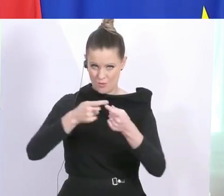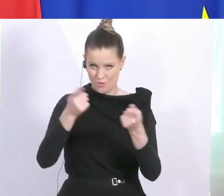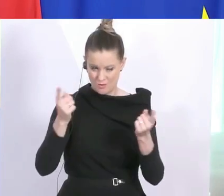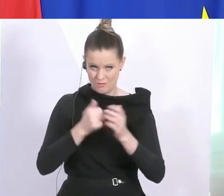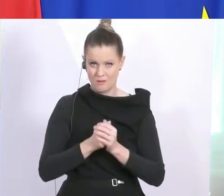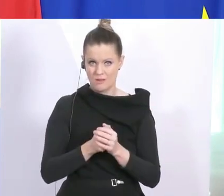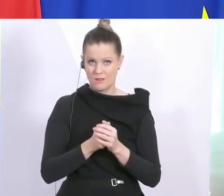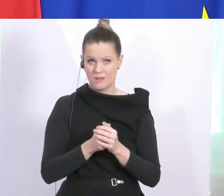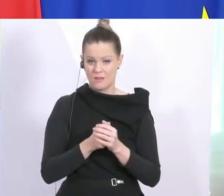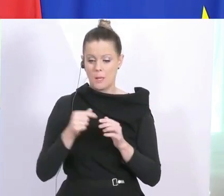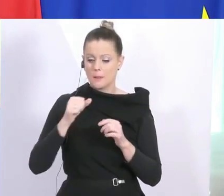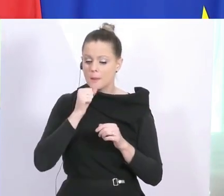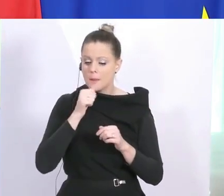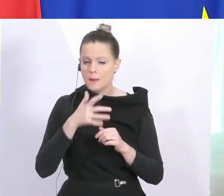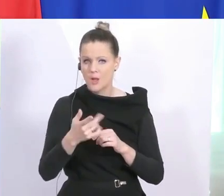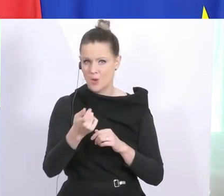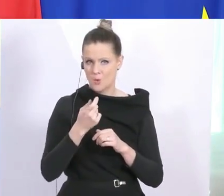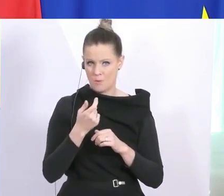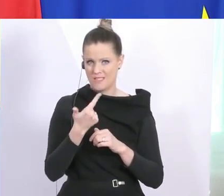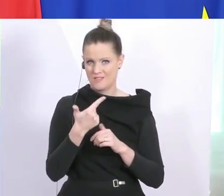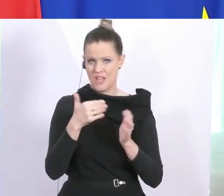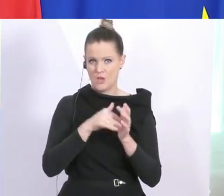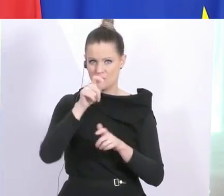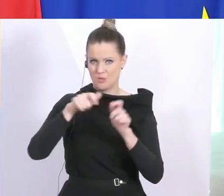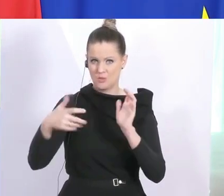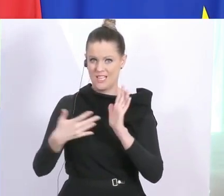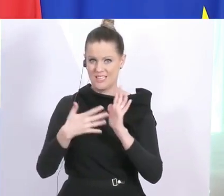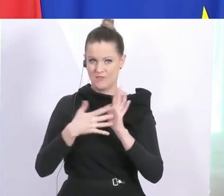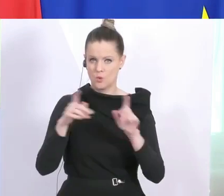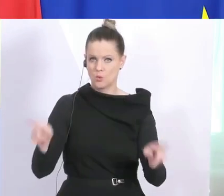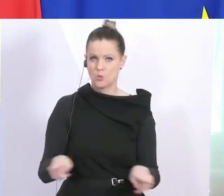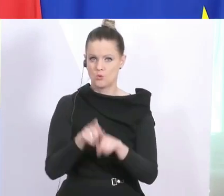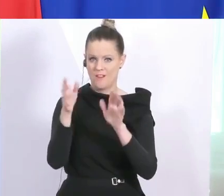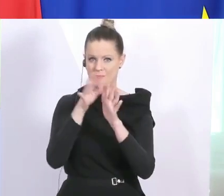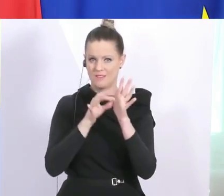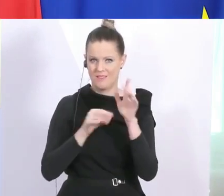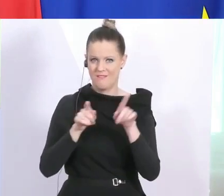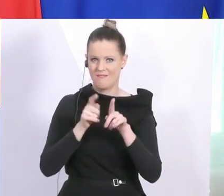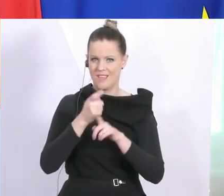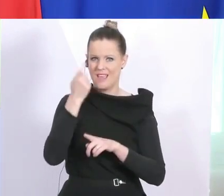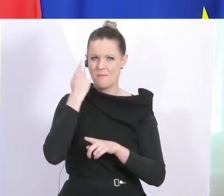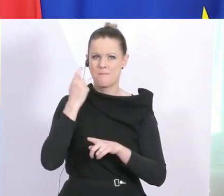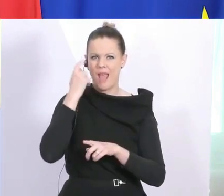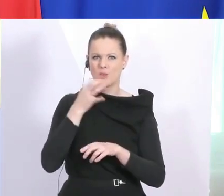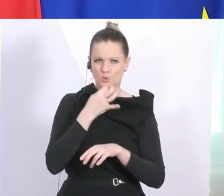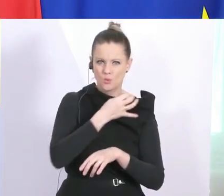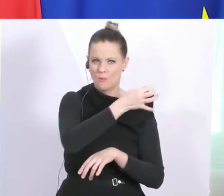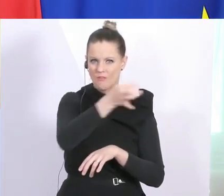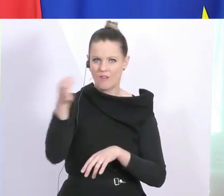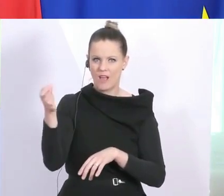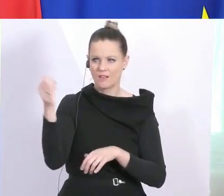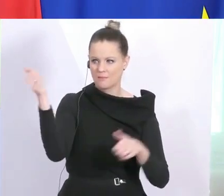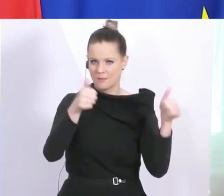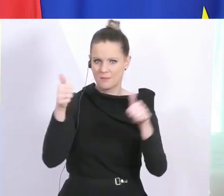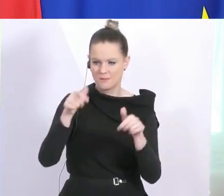dieser Tage 2.000 Menschen, die nach einem Zufallsprinzip wie bei einer Meinungsumfrage zusammengestellt worden